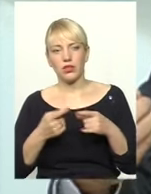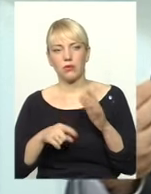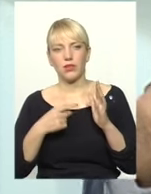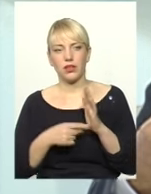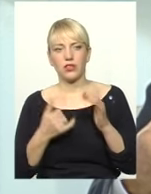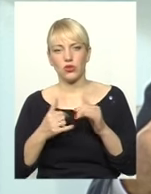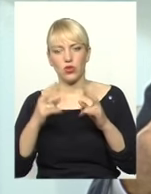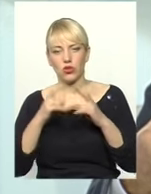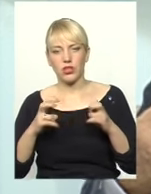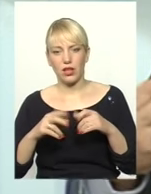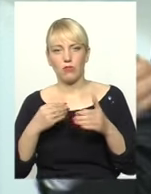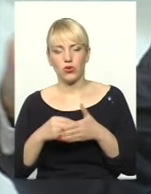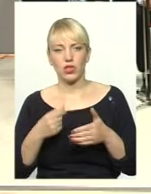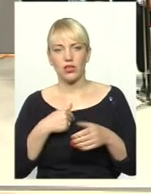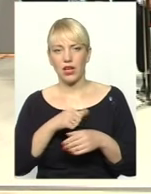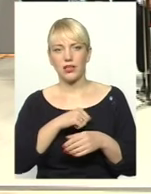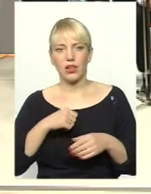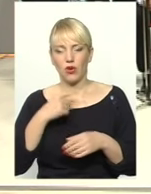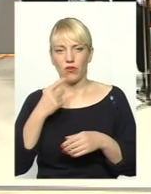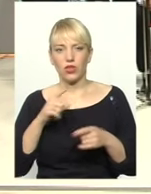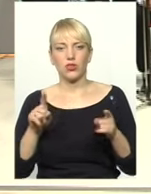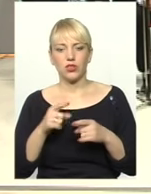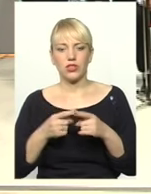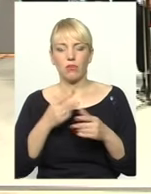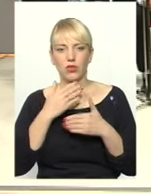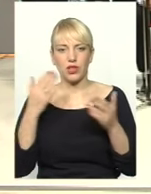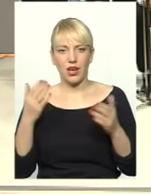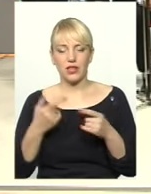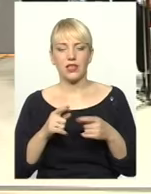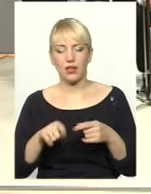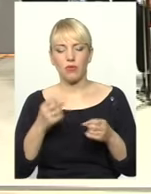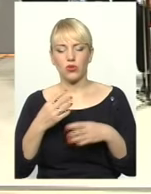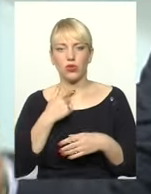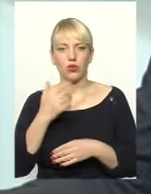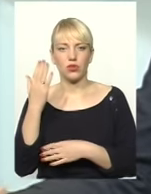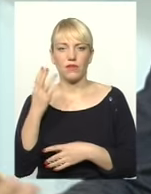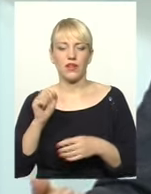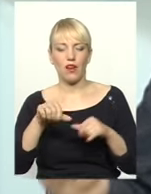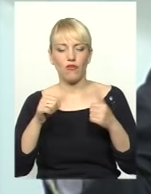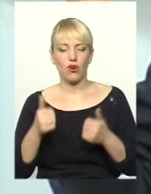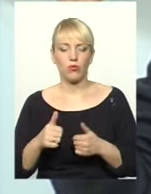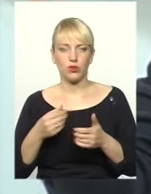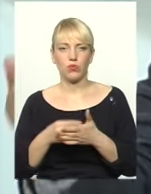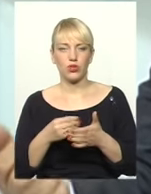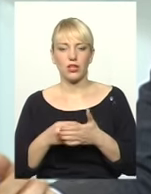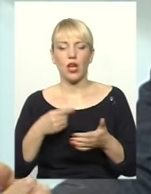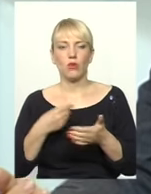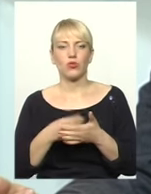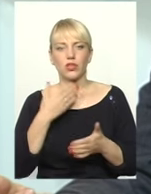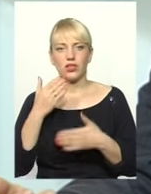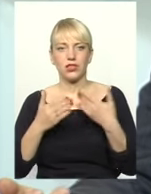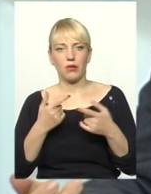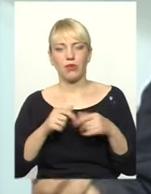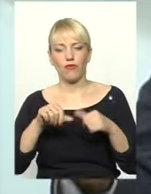але як хотів, з самого початку говорив, це послідня стадія, це просто голосування, але формує бюджетні запити, формують питання